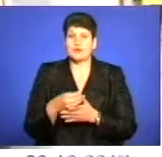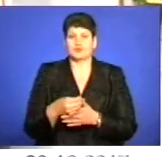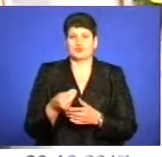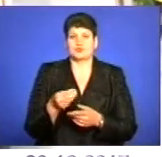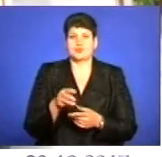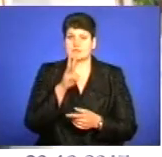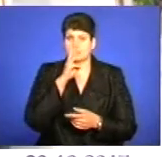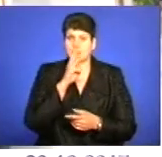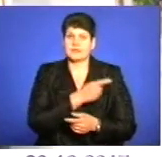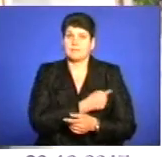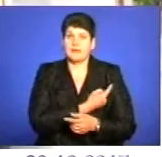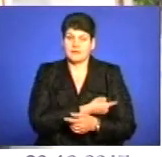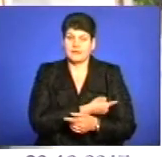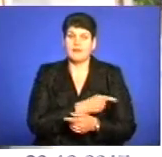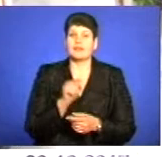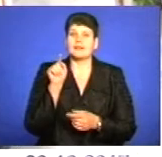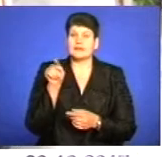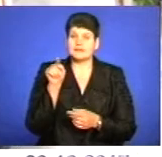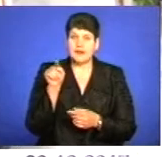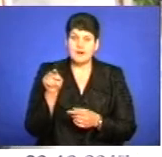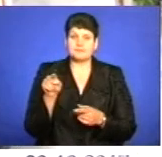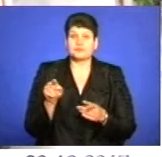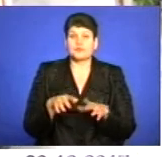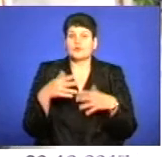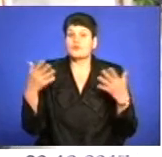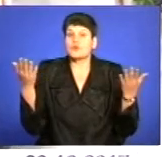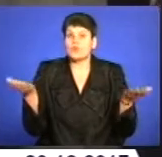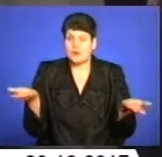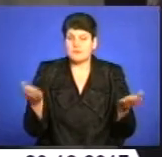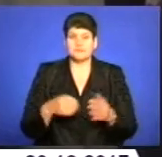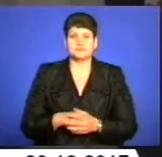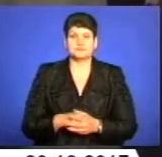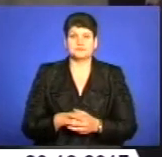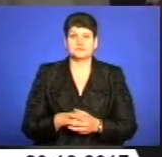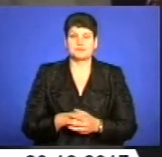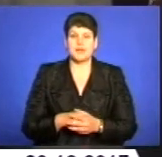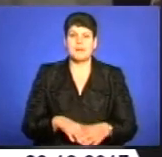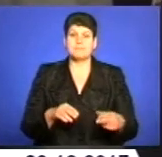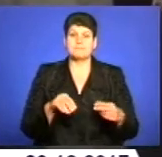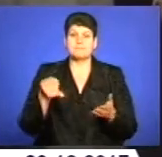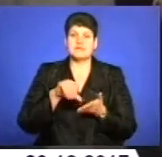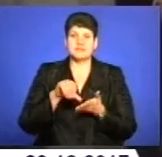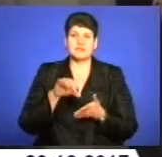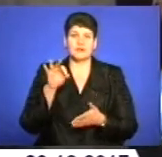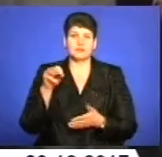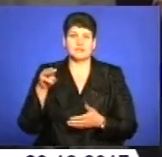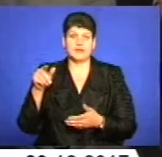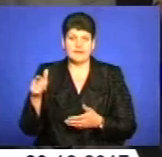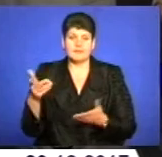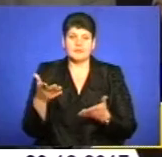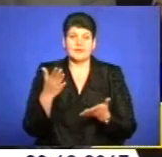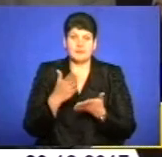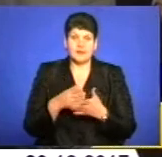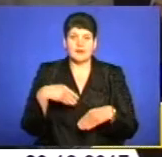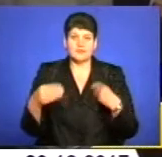медикам. Але там, продовжує Богдан Гордійчук, розводять руками. Представники ОТГ, що мали, які кошти ті